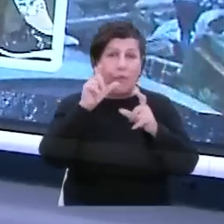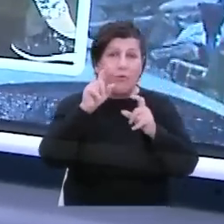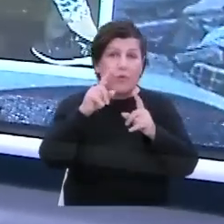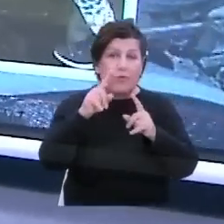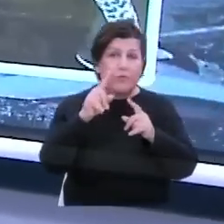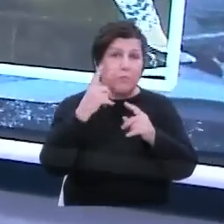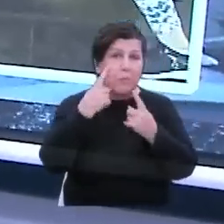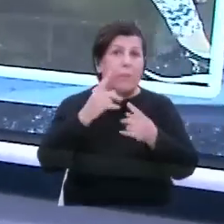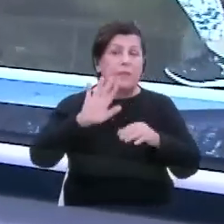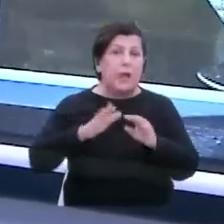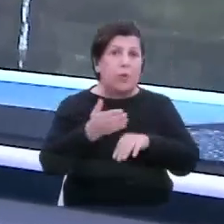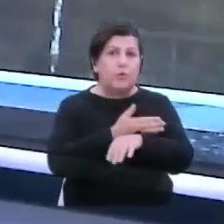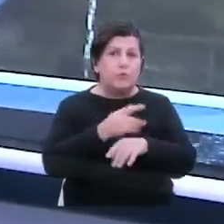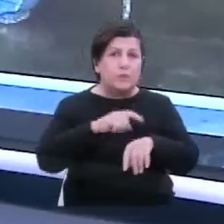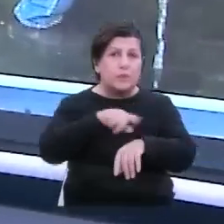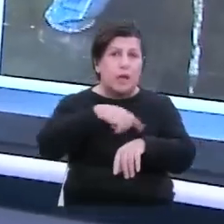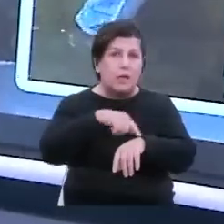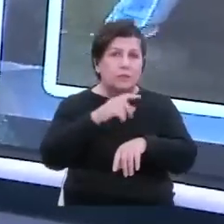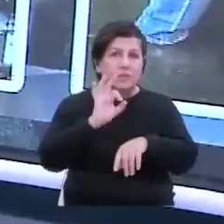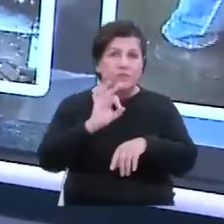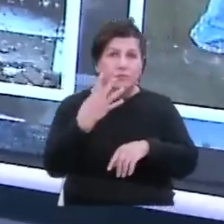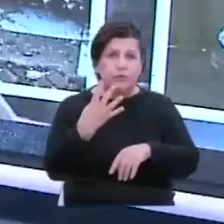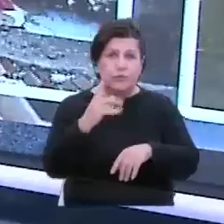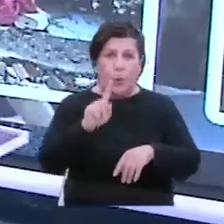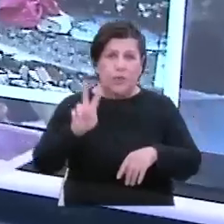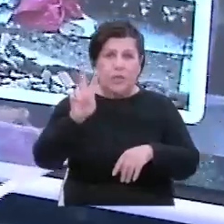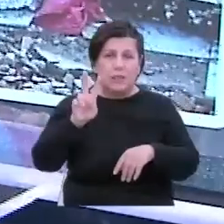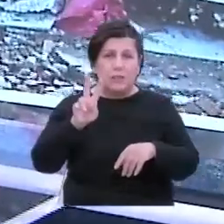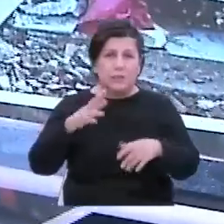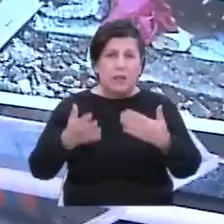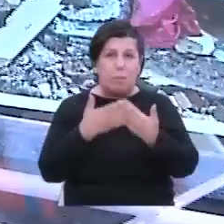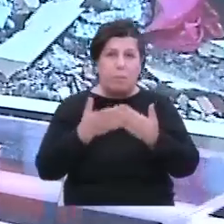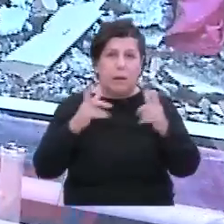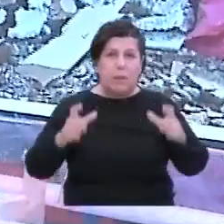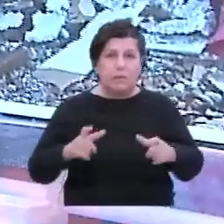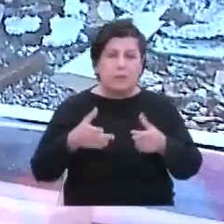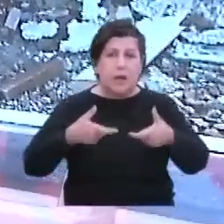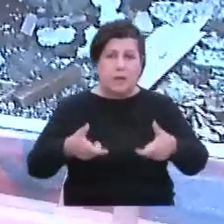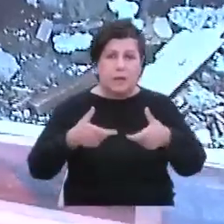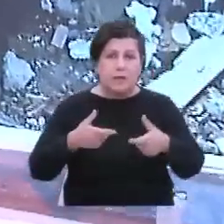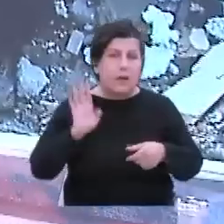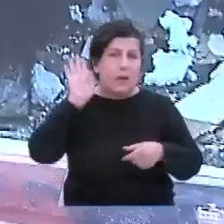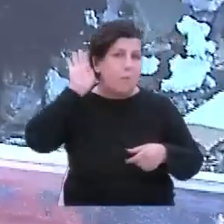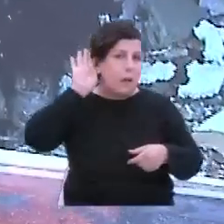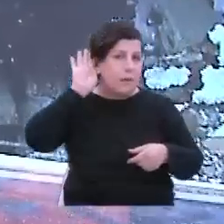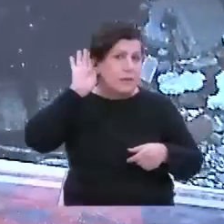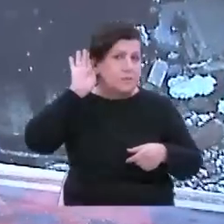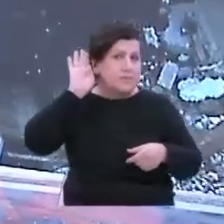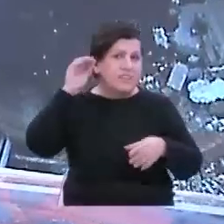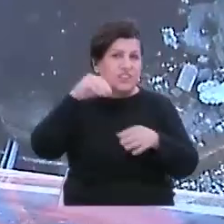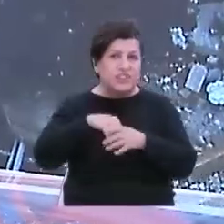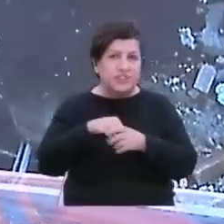saatler 04.17'yi gösterdiğinde Kahramanmaraş, Hatay, Malatya için